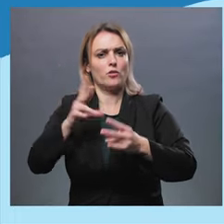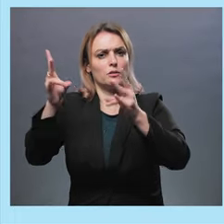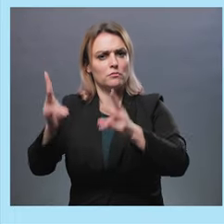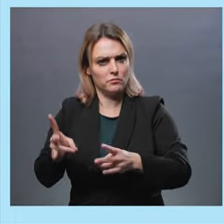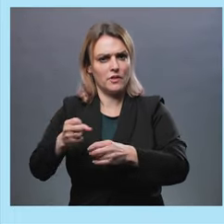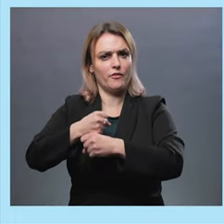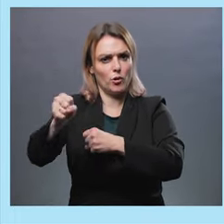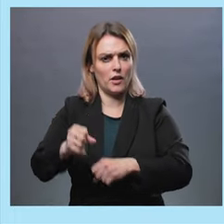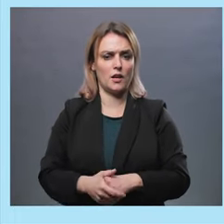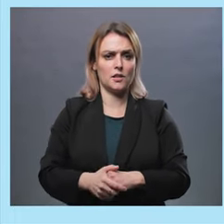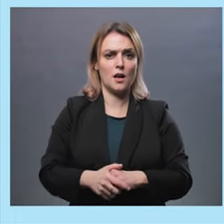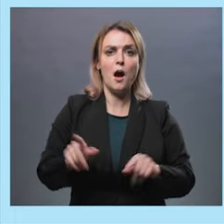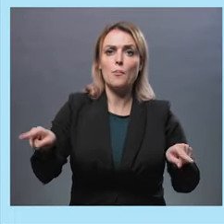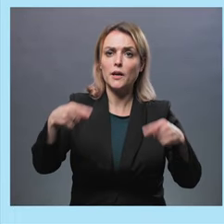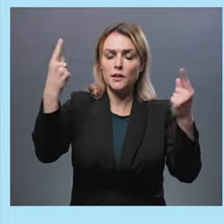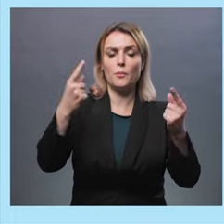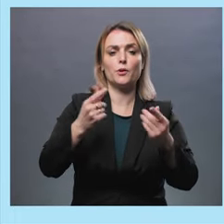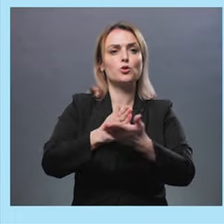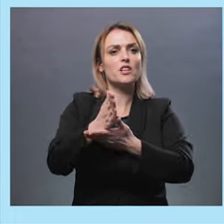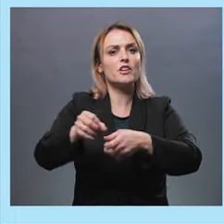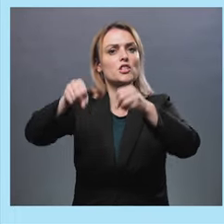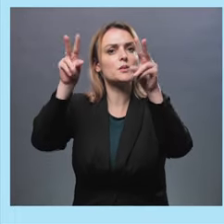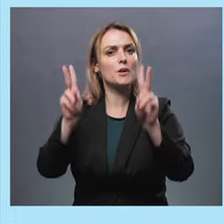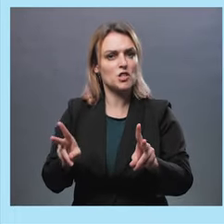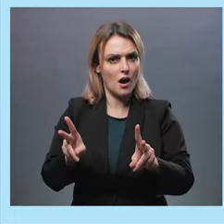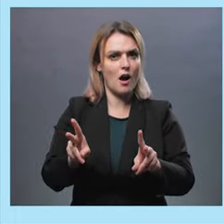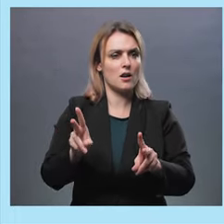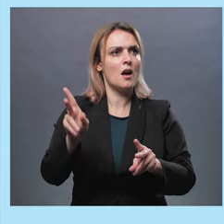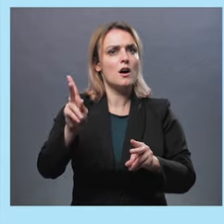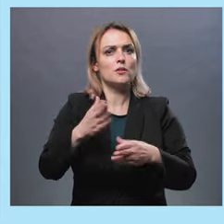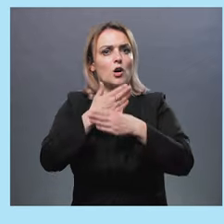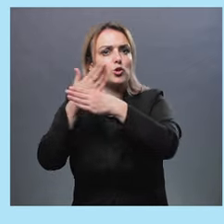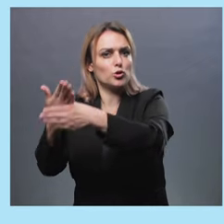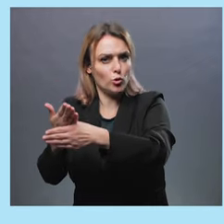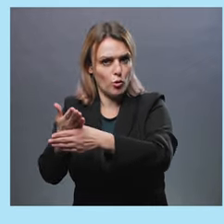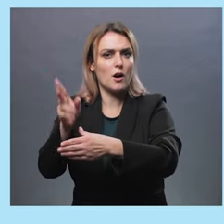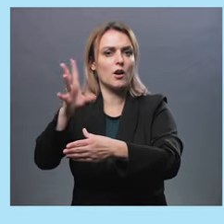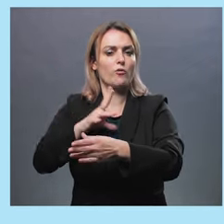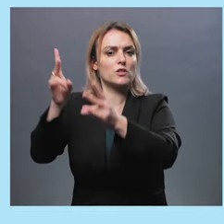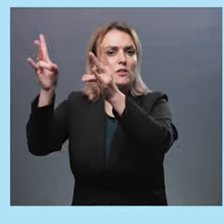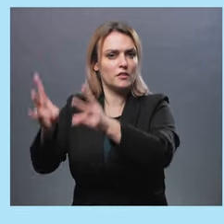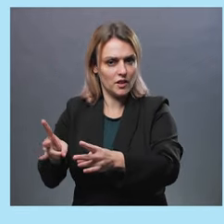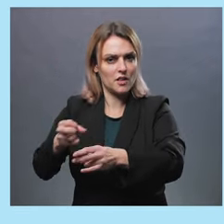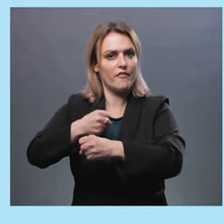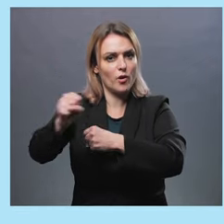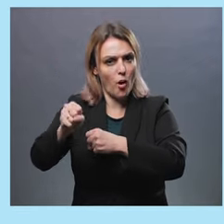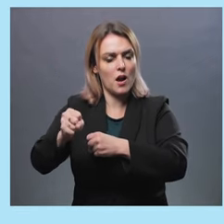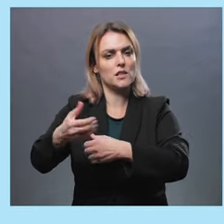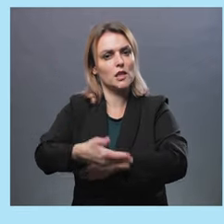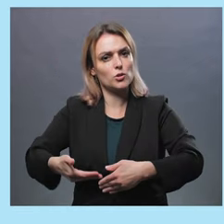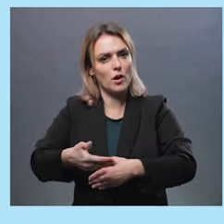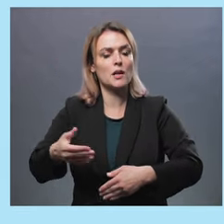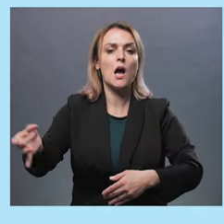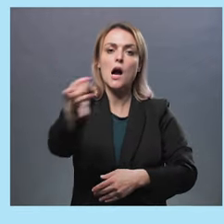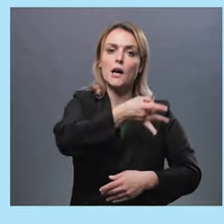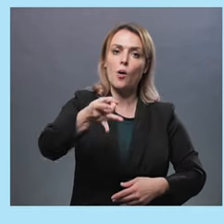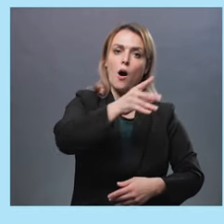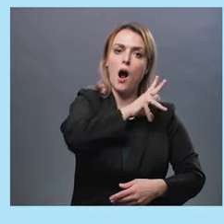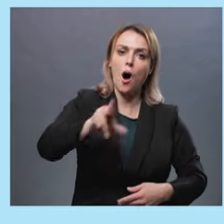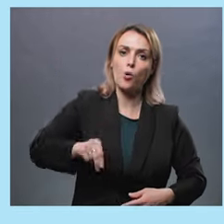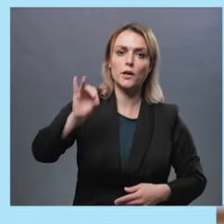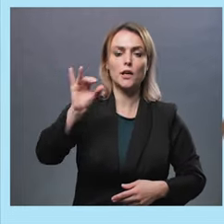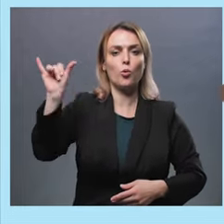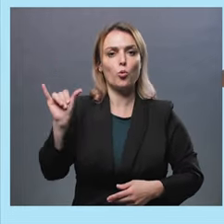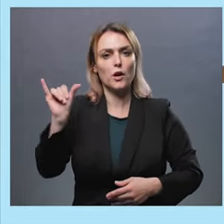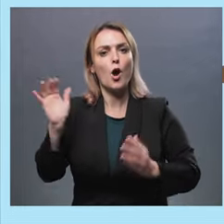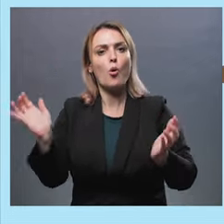violenței, Pledăm pentru crearea unui serviciu specializat de asistență a supraviețuitoarelor violenței sexuale în răioanele Cahul și